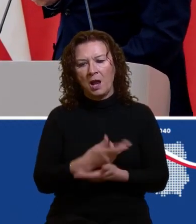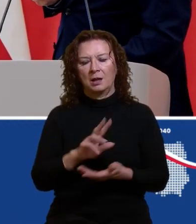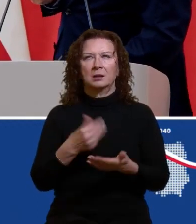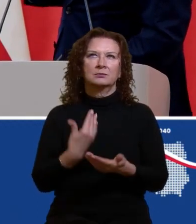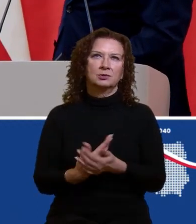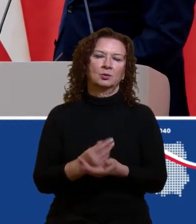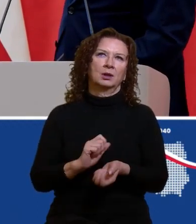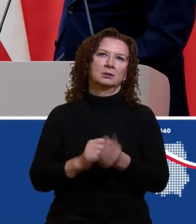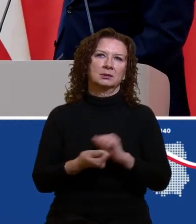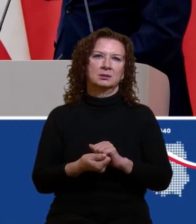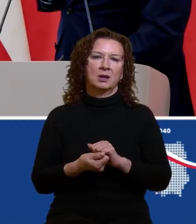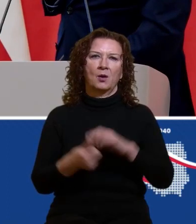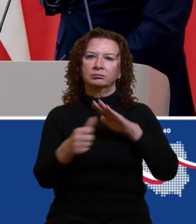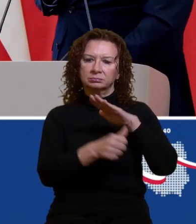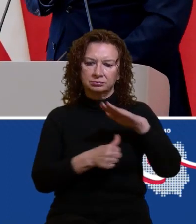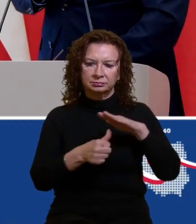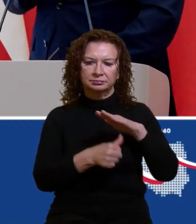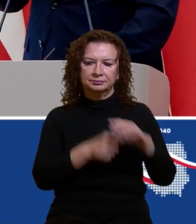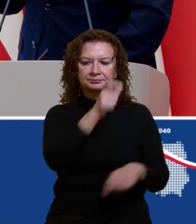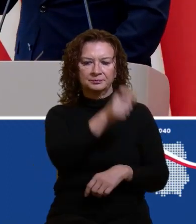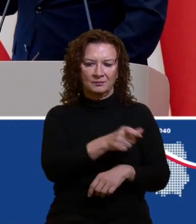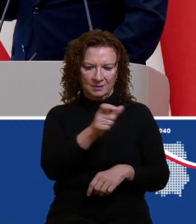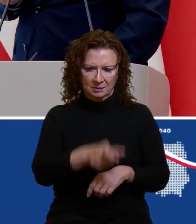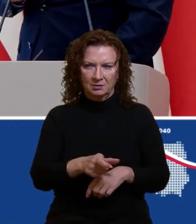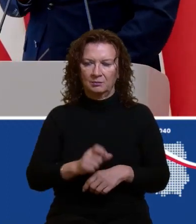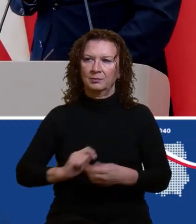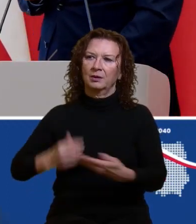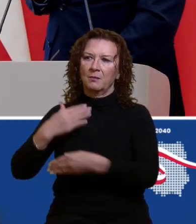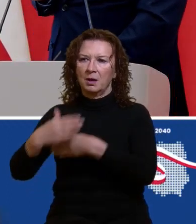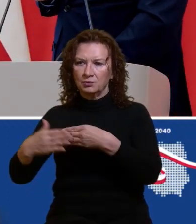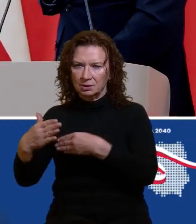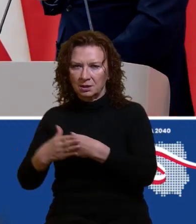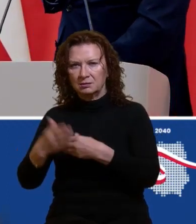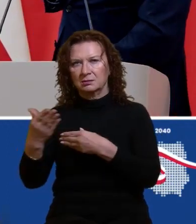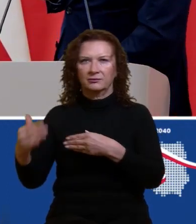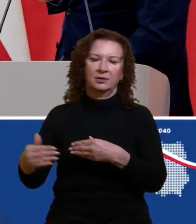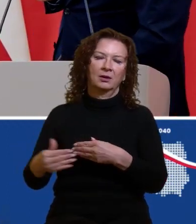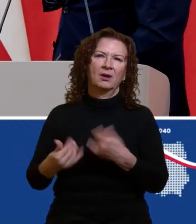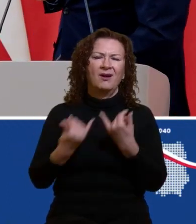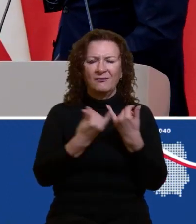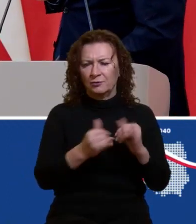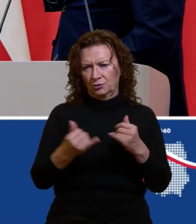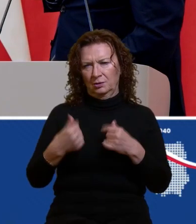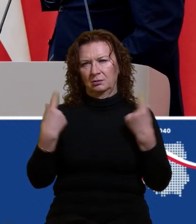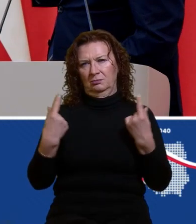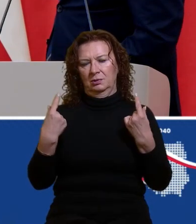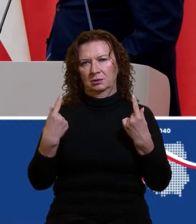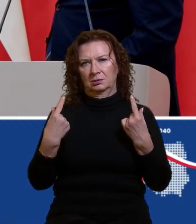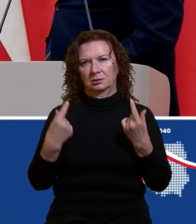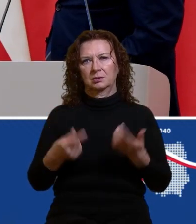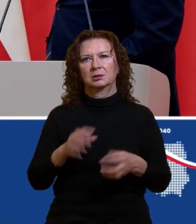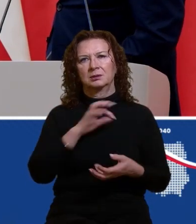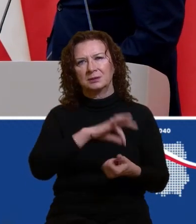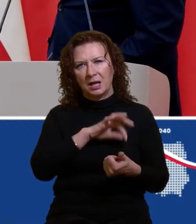i małżeństwa w różnej sytuacji, jeśli chodzi o wynagrodzenie i liczbę posiadanych dzieci,